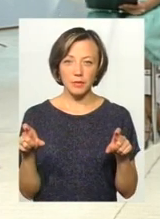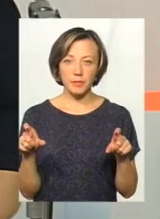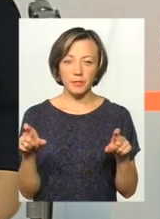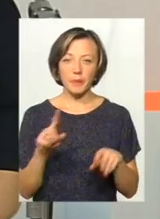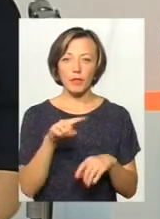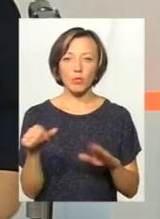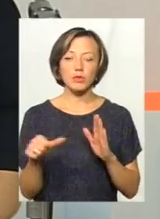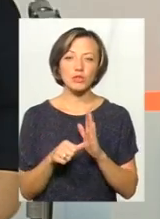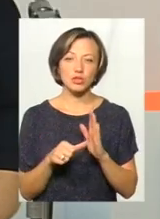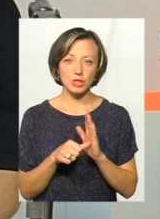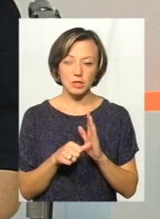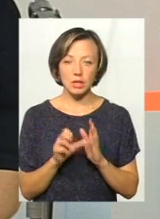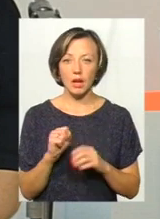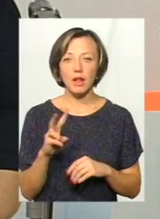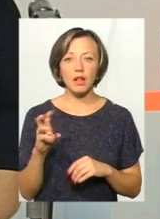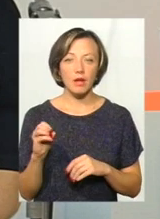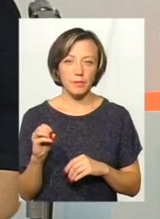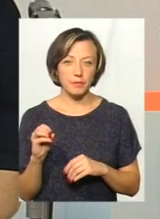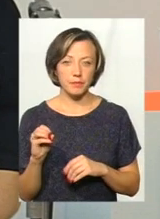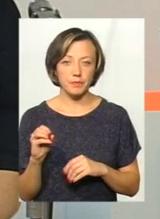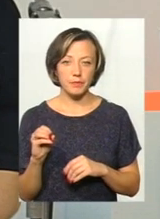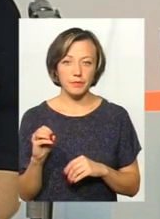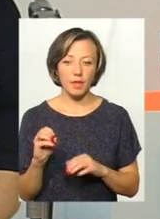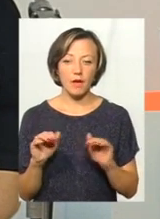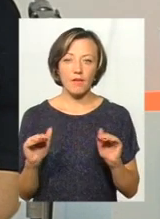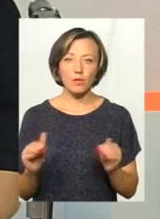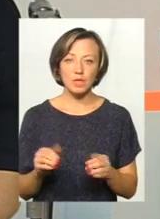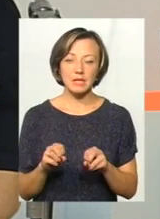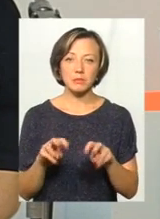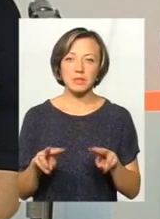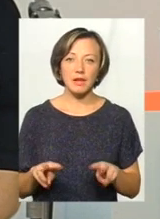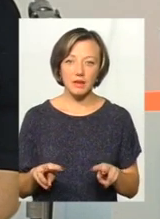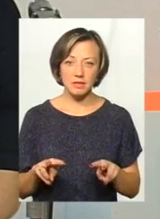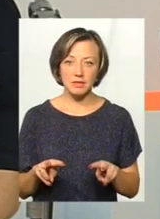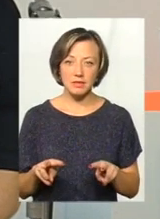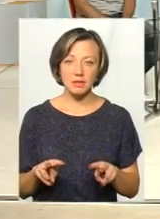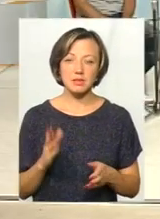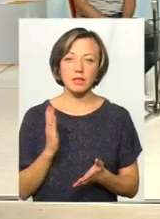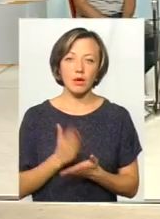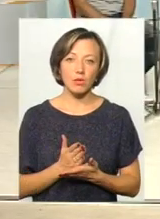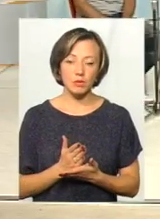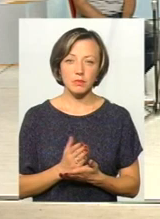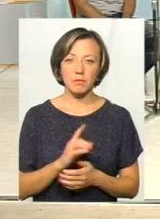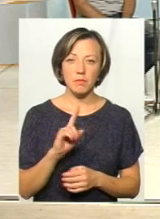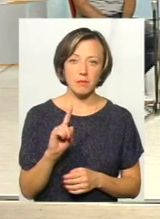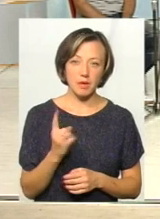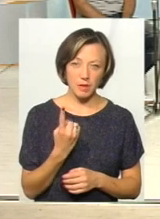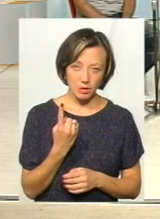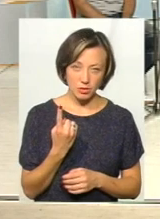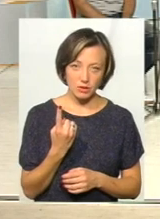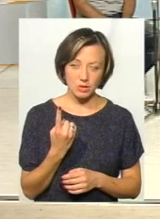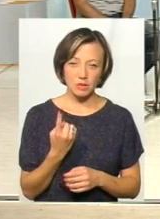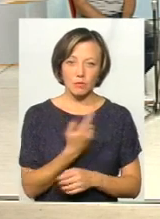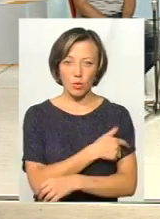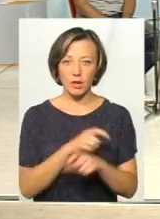номер 6. Але війські фахівці, як приймали в першій, так вони в першій і